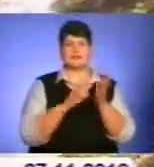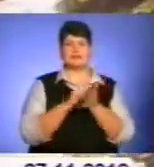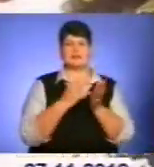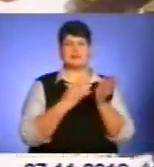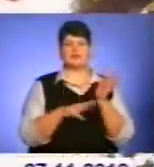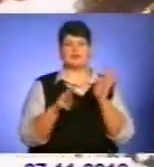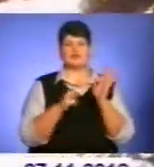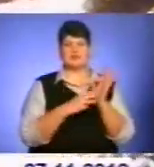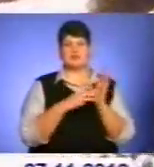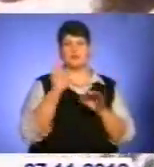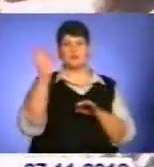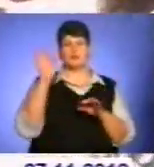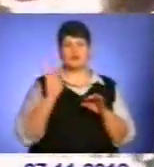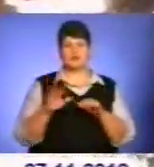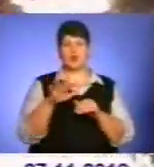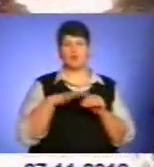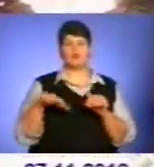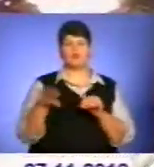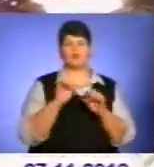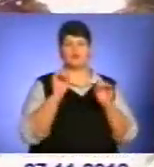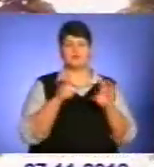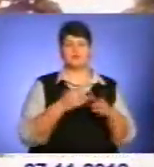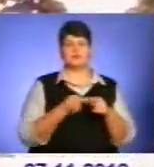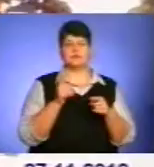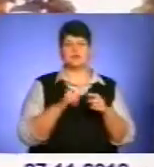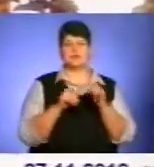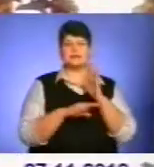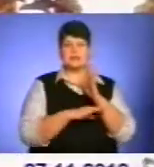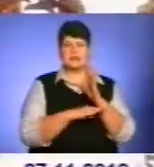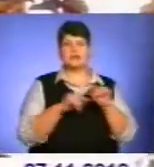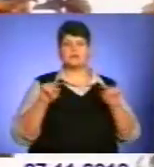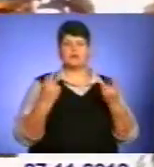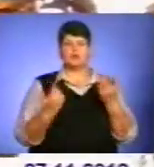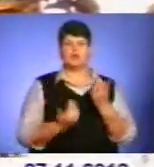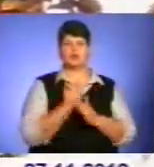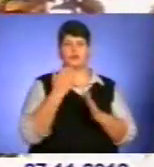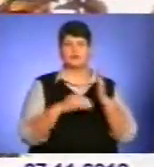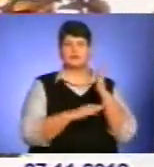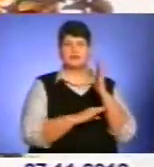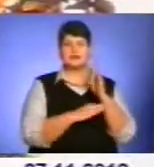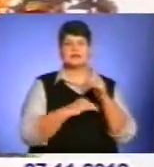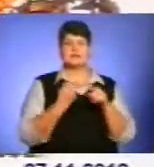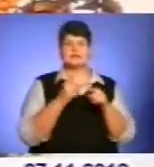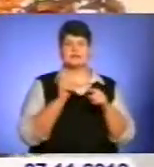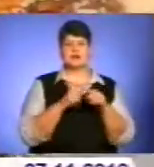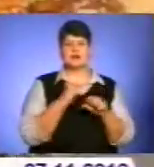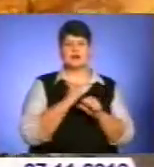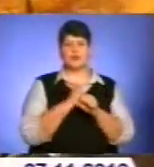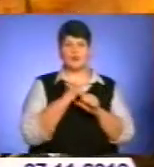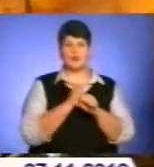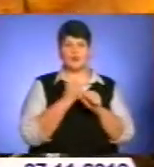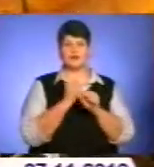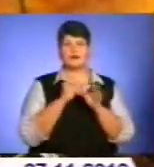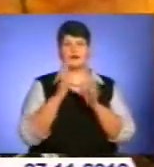% площ відведених під цю культуру. А створення нового сорту дуба – робота лісівників не одного десятиліття,